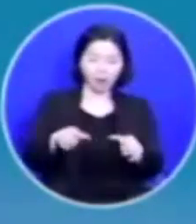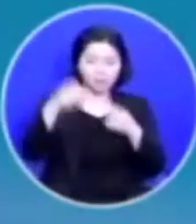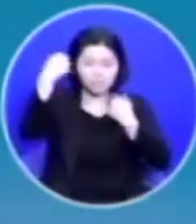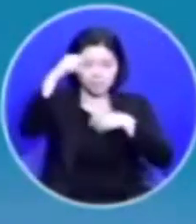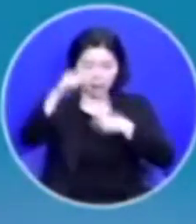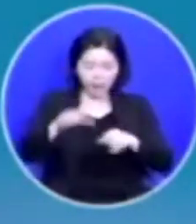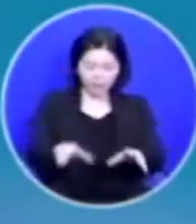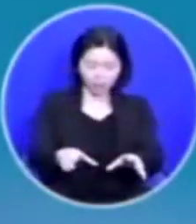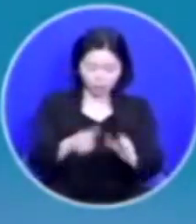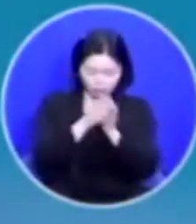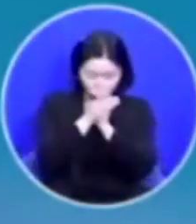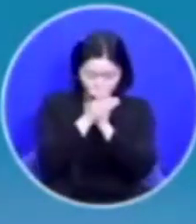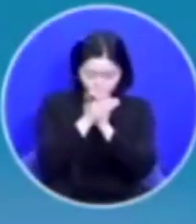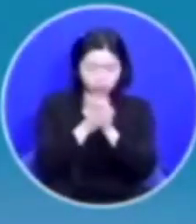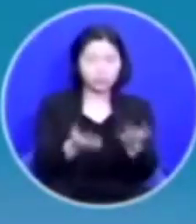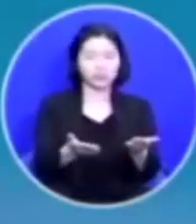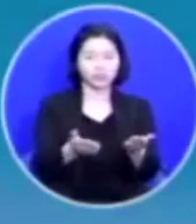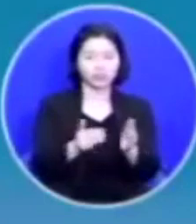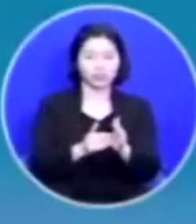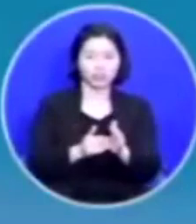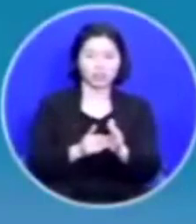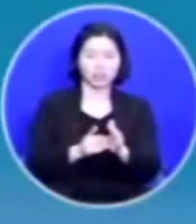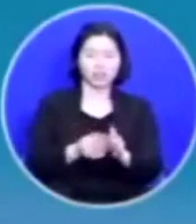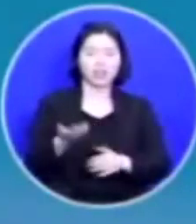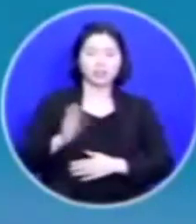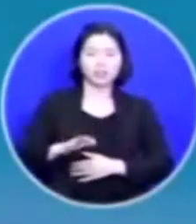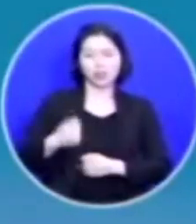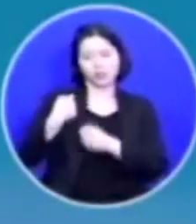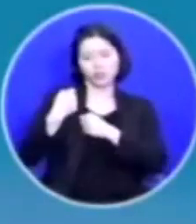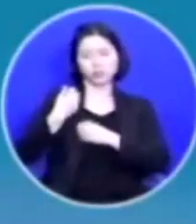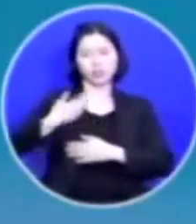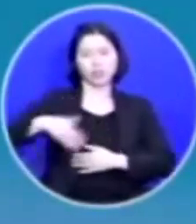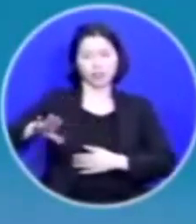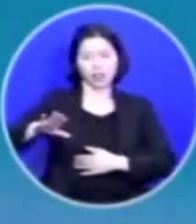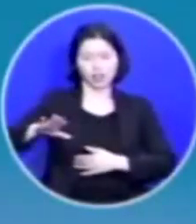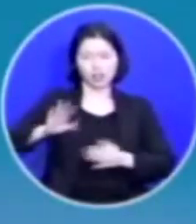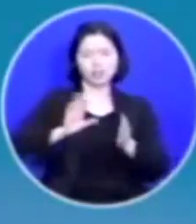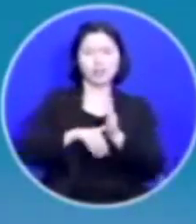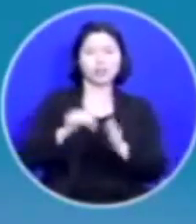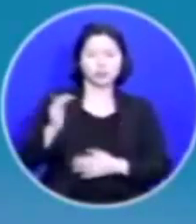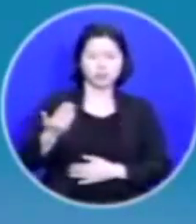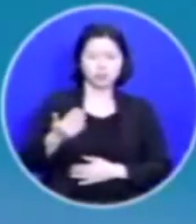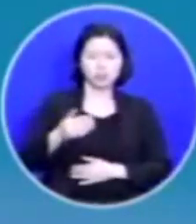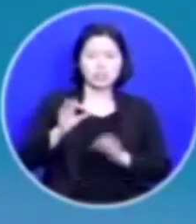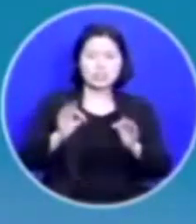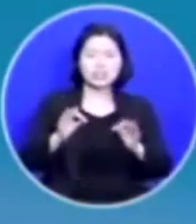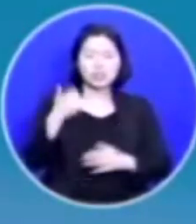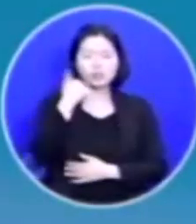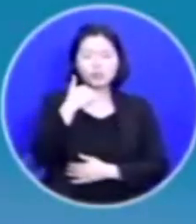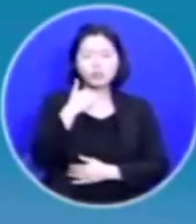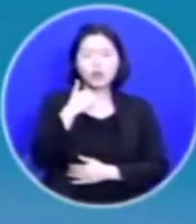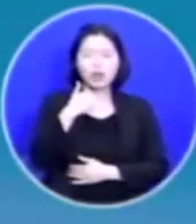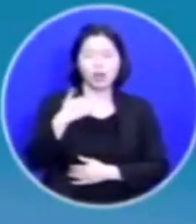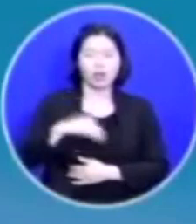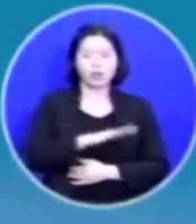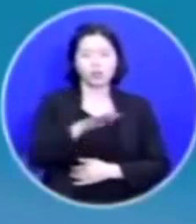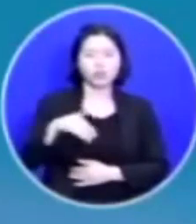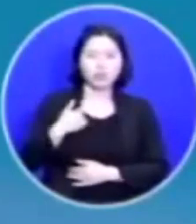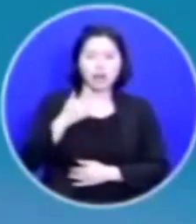기도해요 그런데 이제 군에 갈 때가 된 겁니다 이제는 누가 우리 아버지를 위해서 기도하고